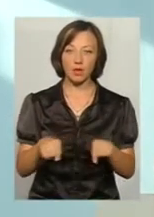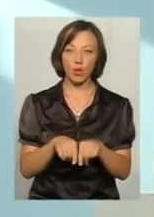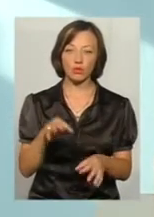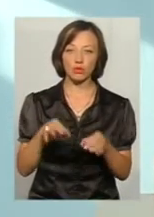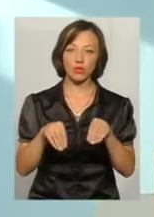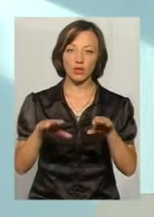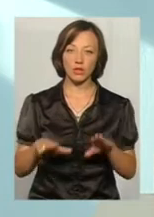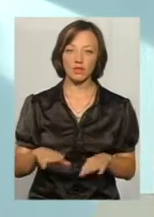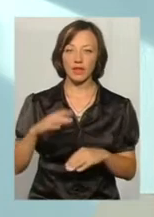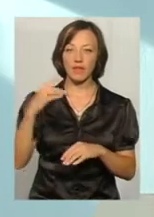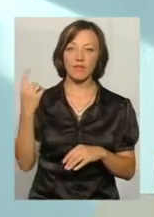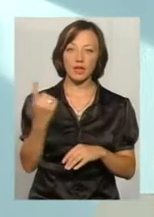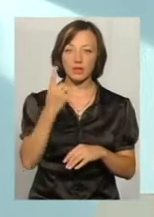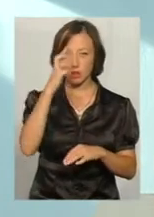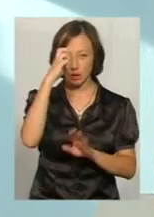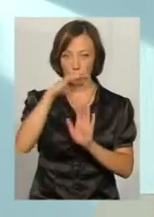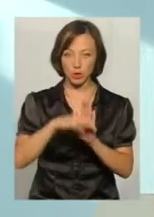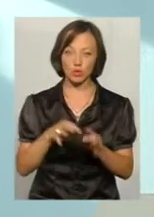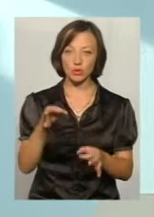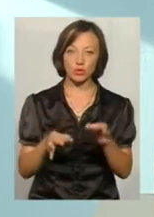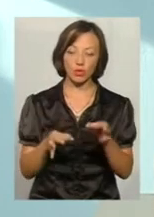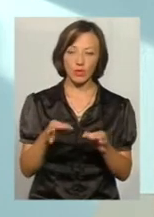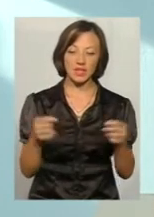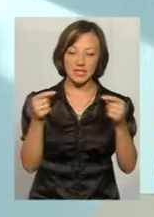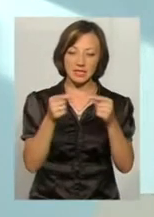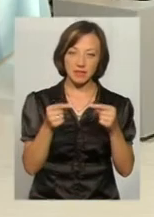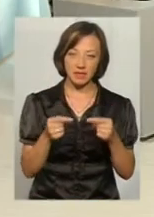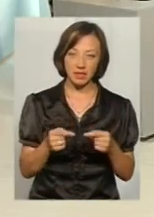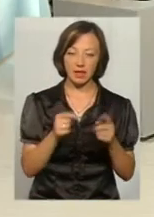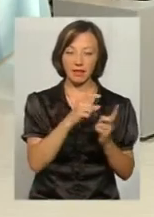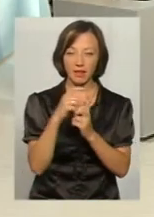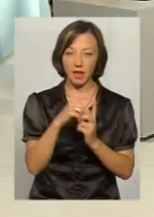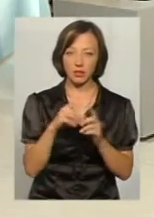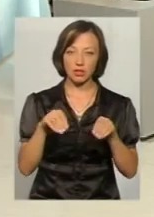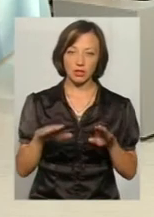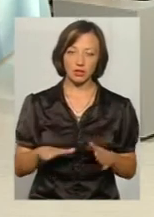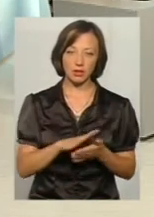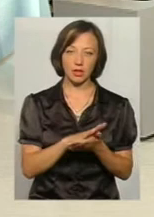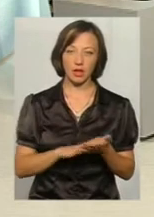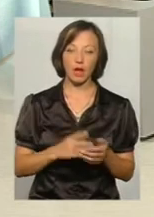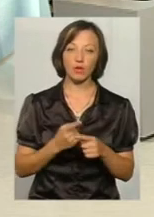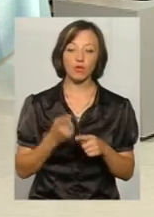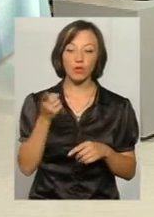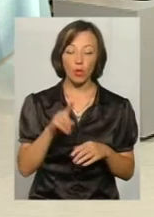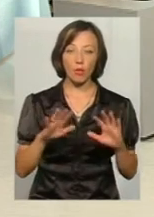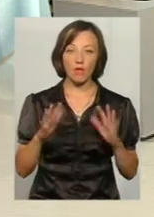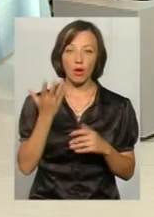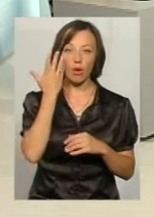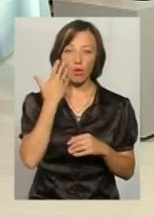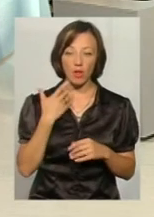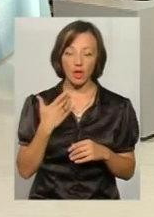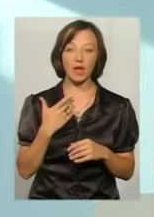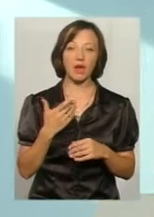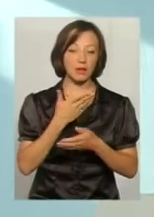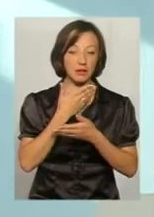в єдиному державному реєстрі судових рішень, звірити реквізити, звірити текст рішення і т.д. В тому випадку, коли він встановлює